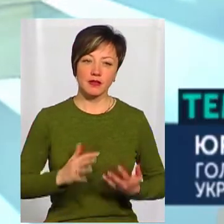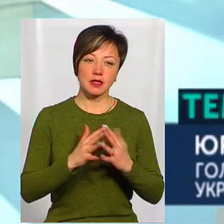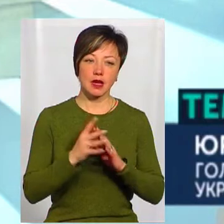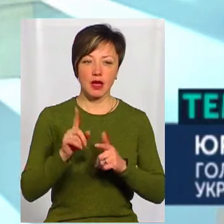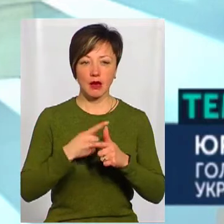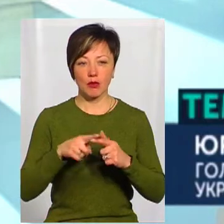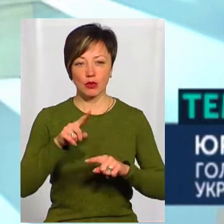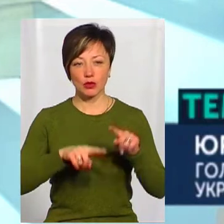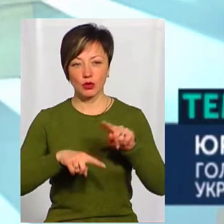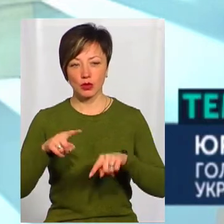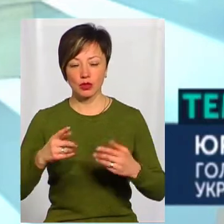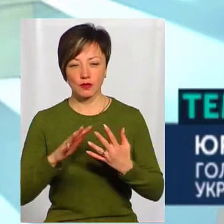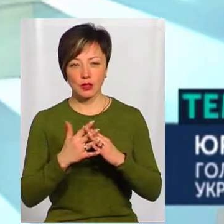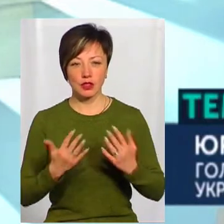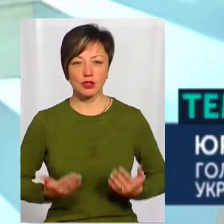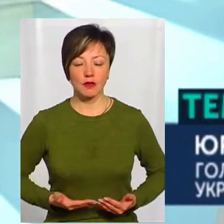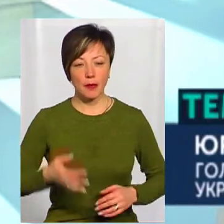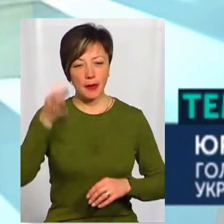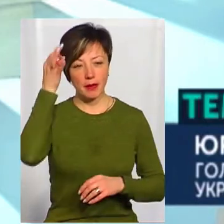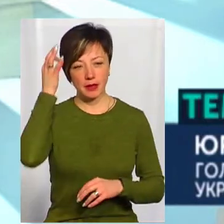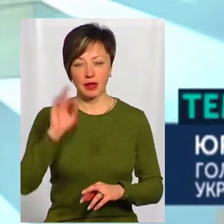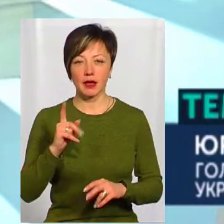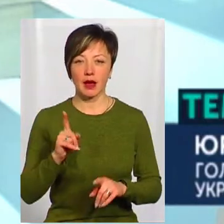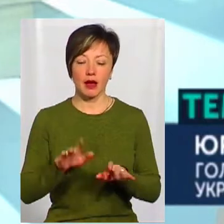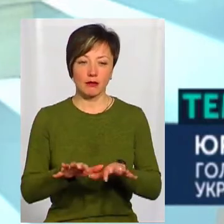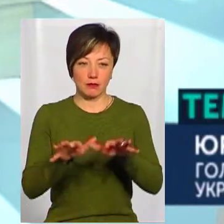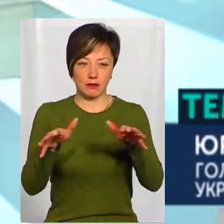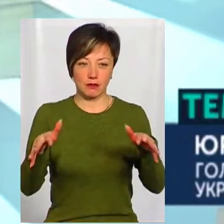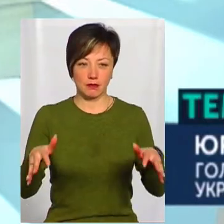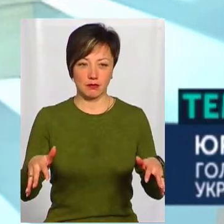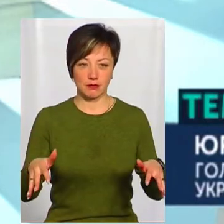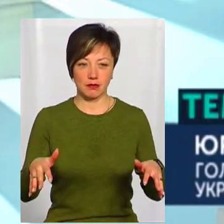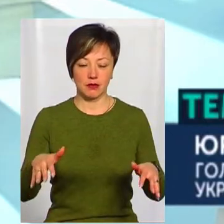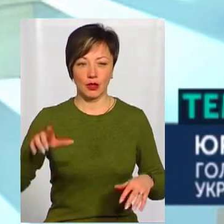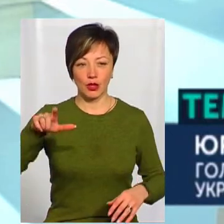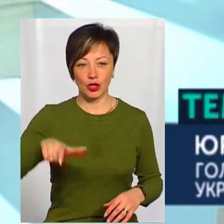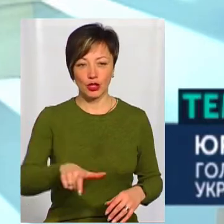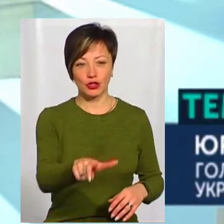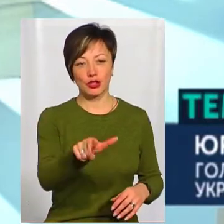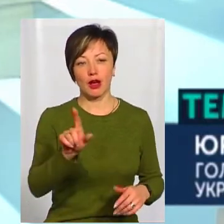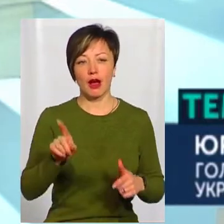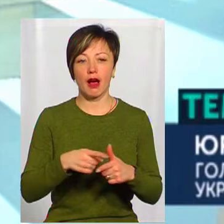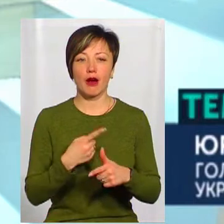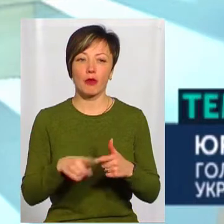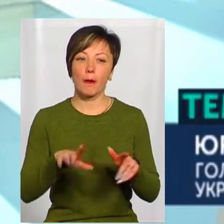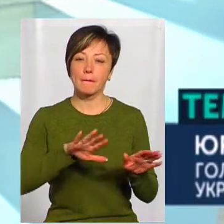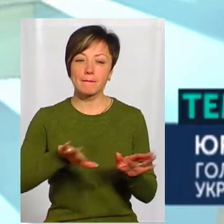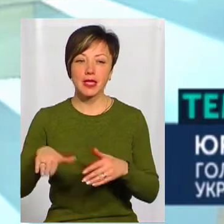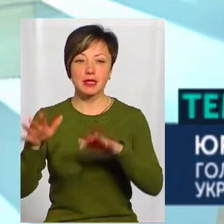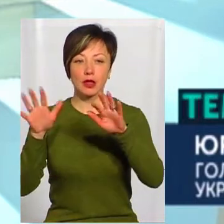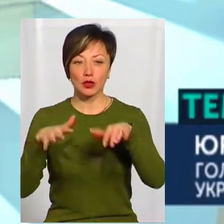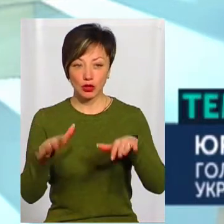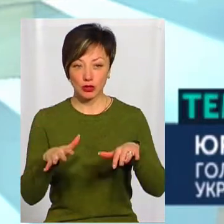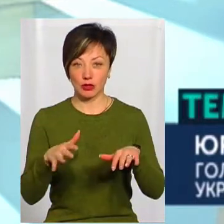хтось із родичів в селі живе. І ми пам'ятаємо, як розливались або в паводки, або навіть після дощів.